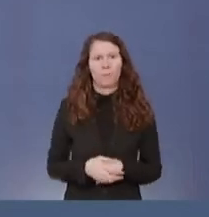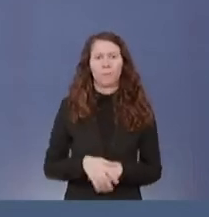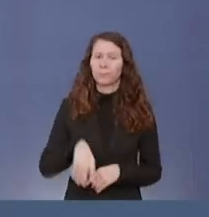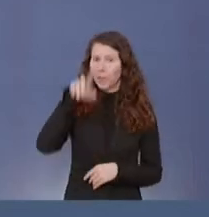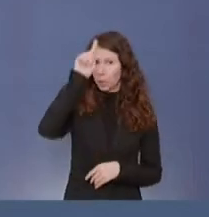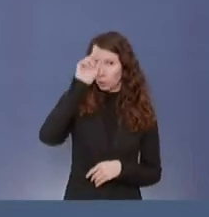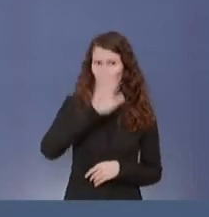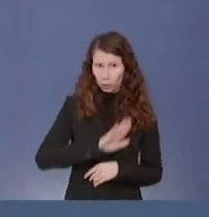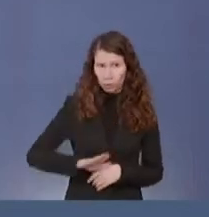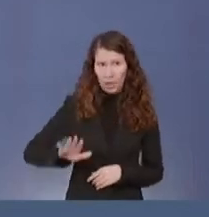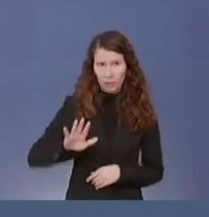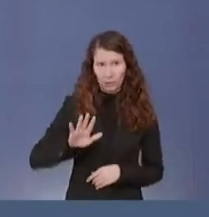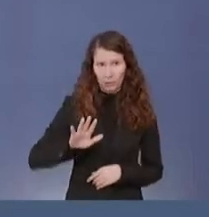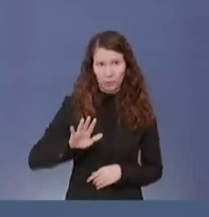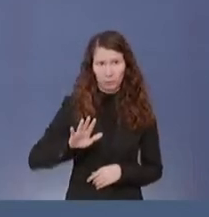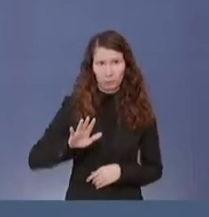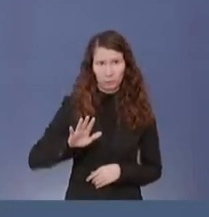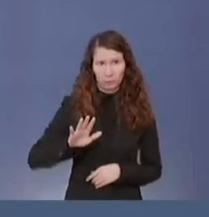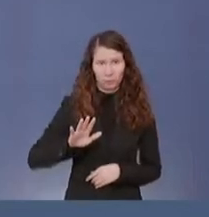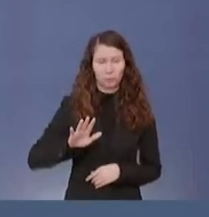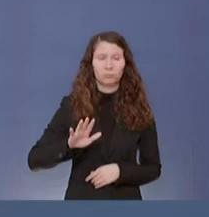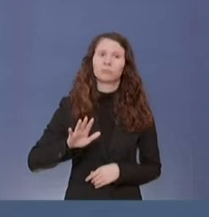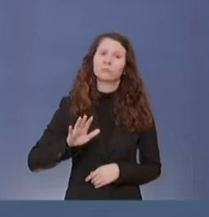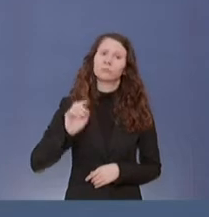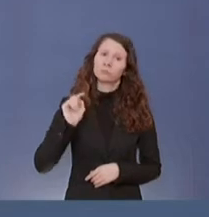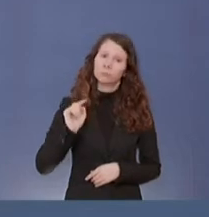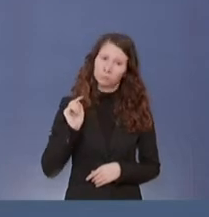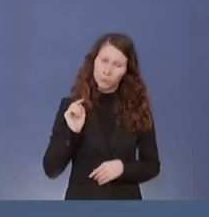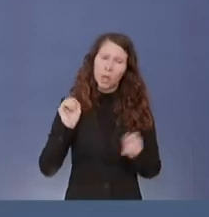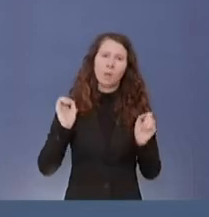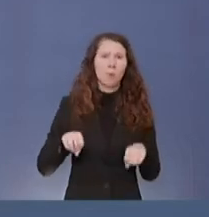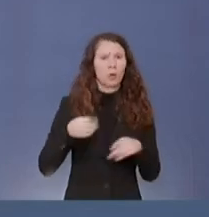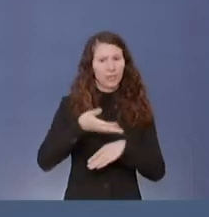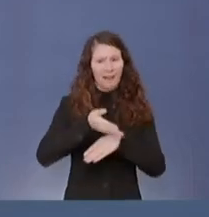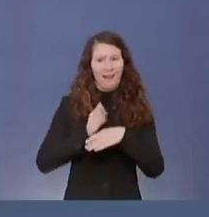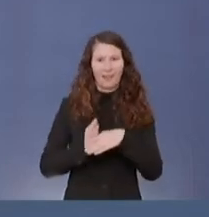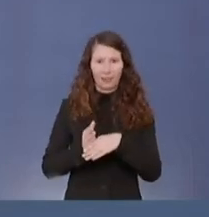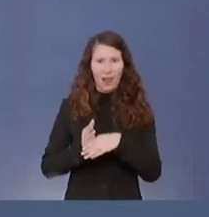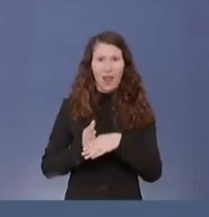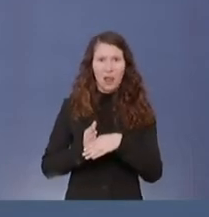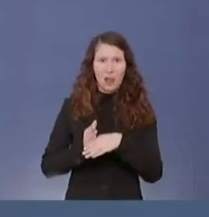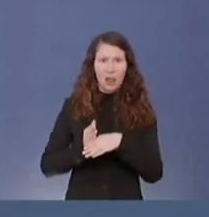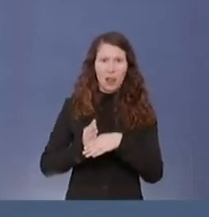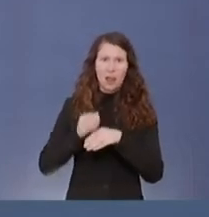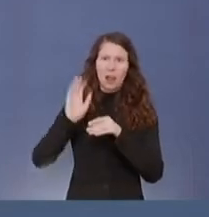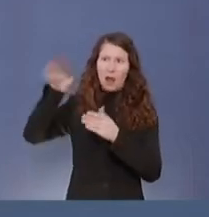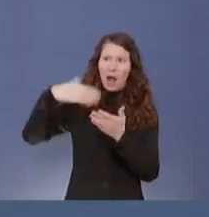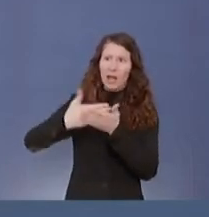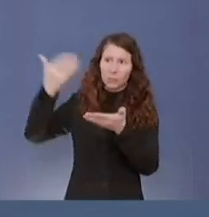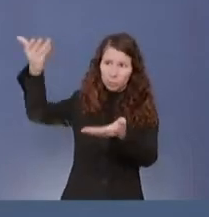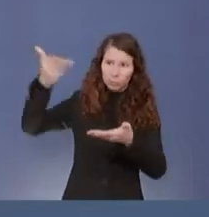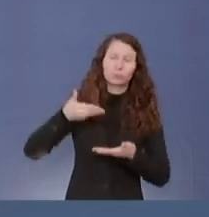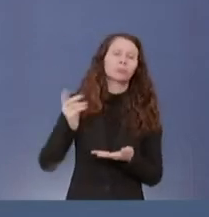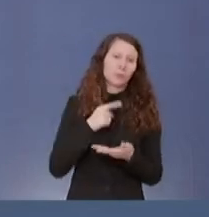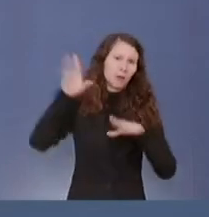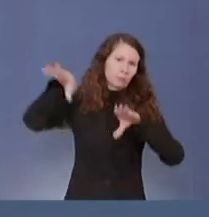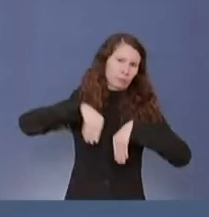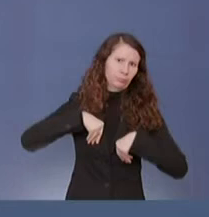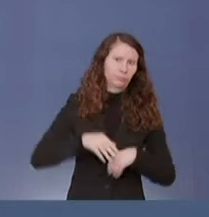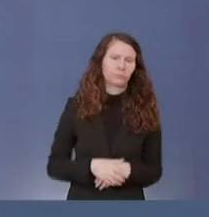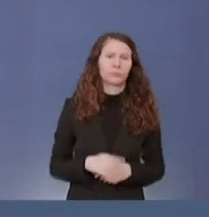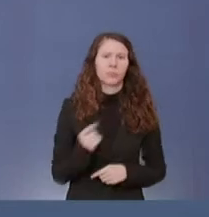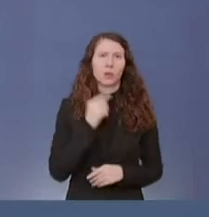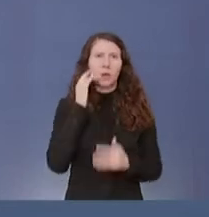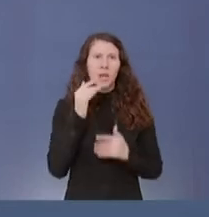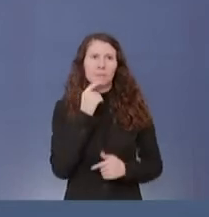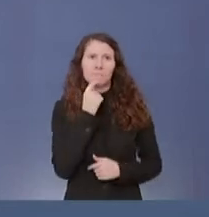den möglichen Anteil auf jeden Fall abnehmen. Und wir überlegen, ob wir zusätzliche Impfdosen abnehmen,